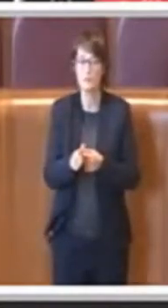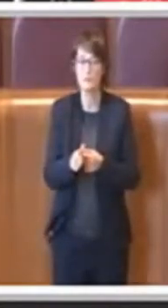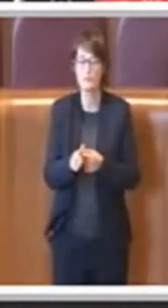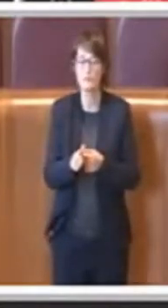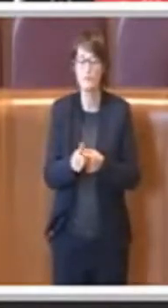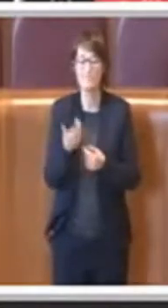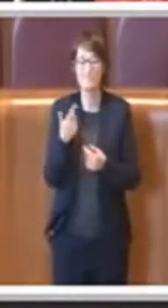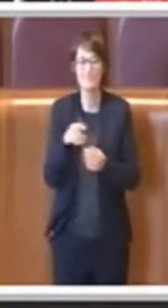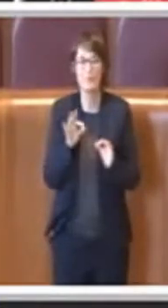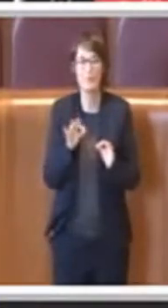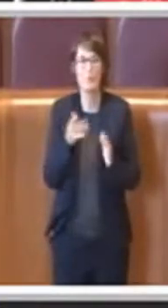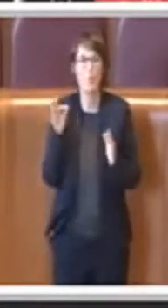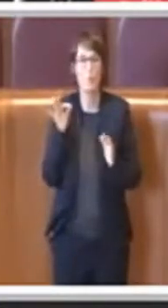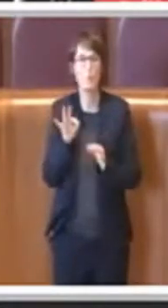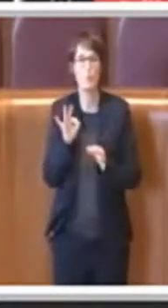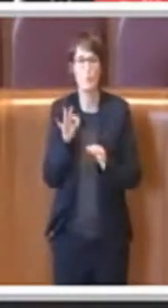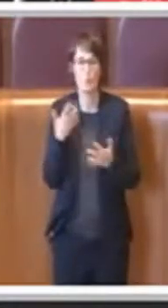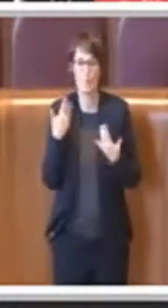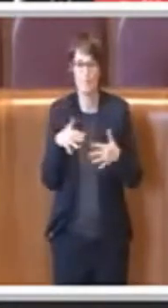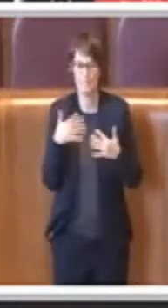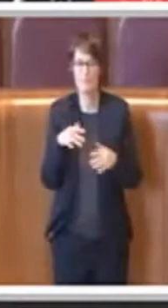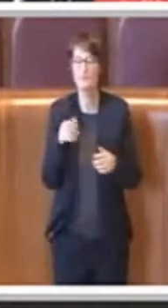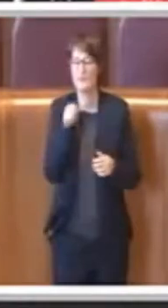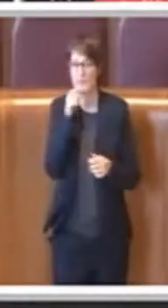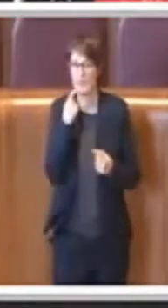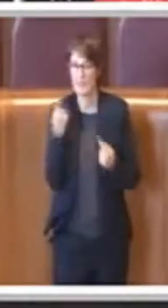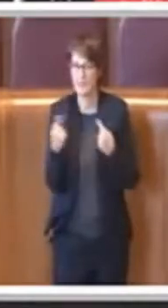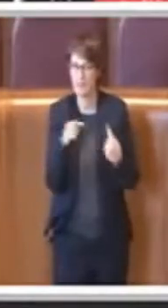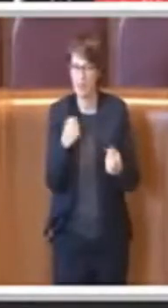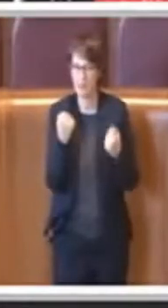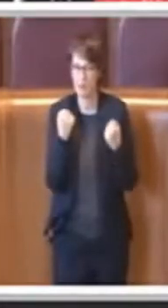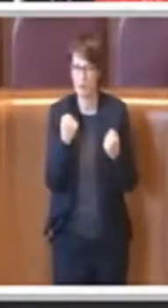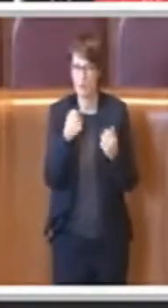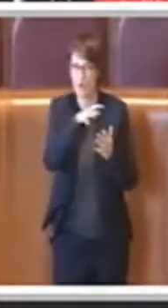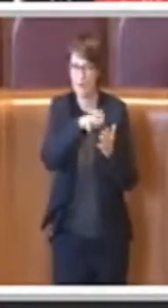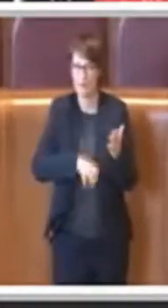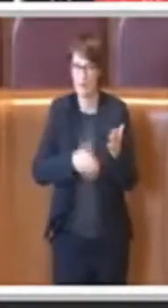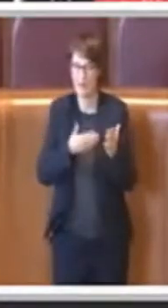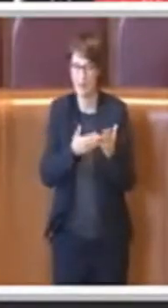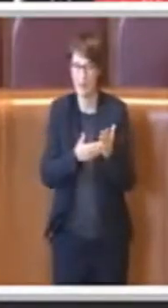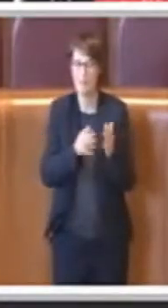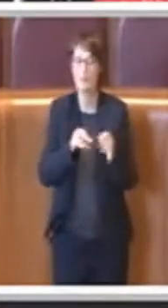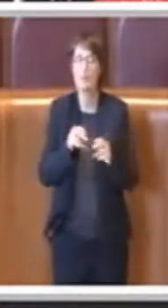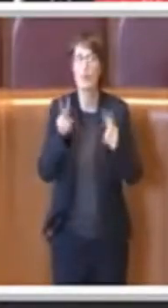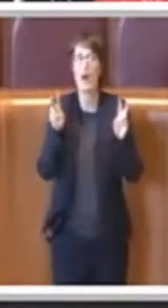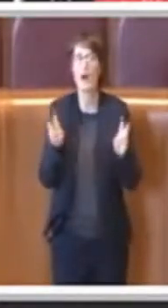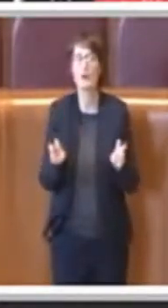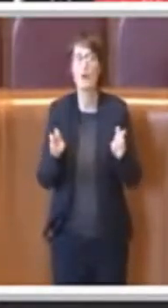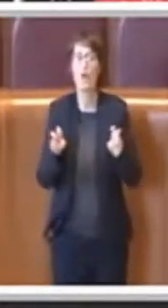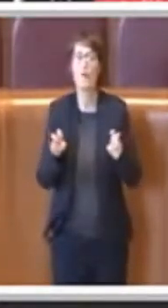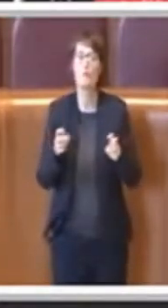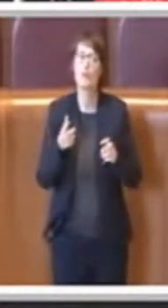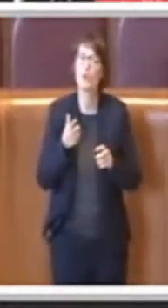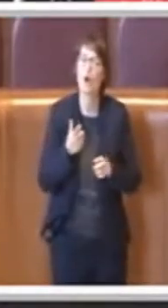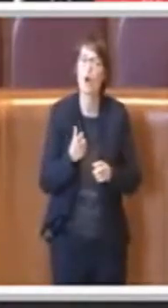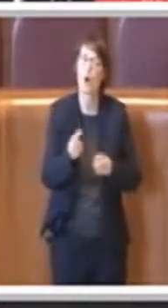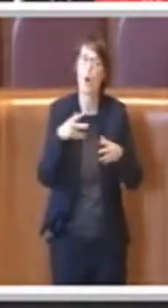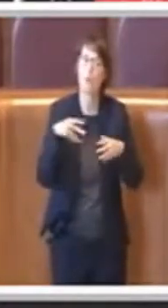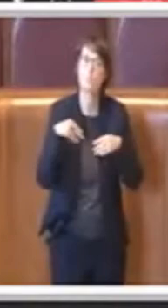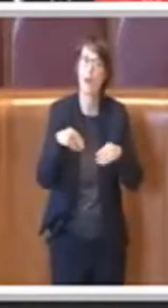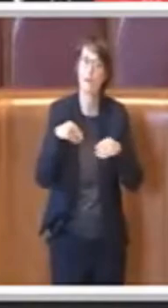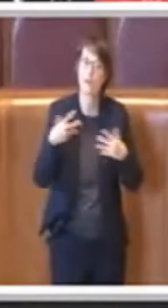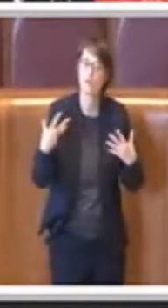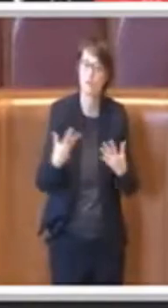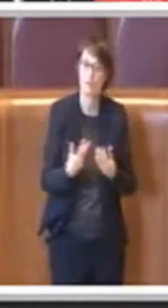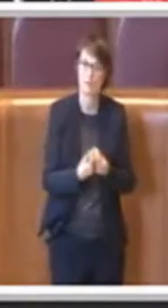controversi e che è stato più dibattuto di questa delibera è proprio la compartecipazione e allora con questo emendamento